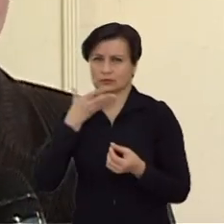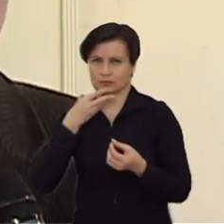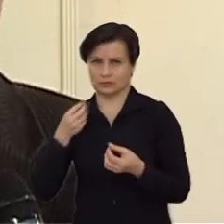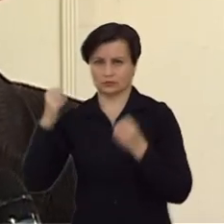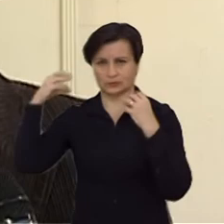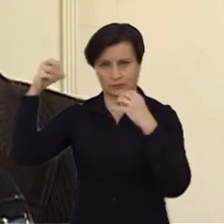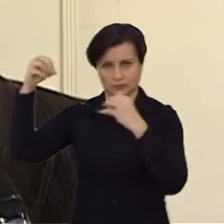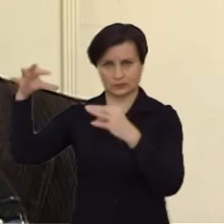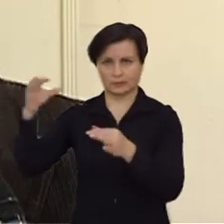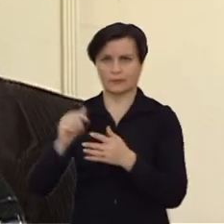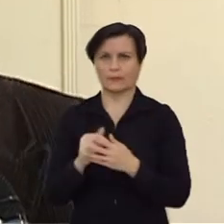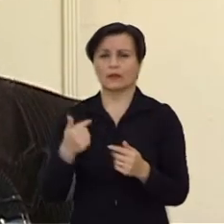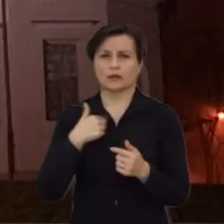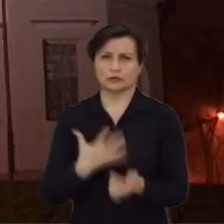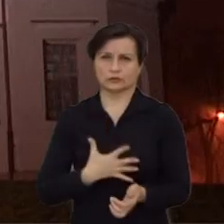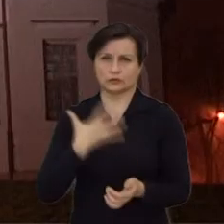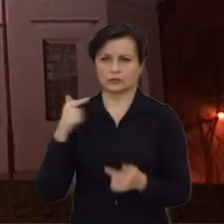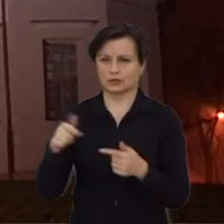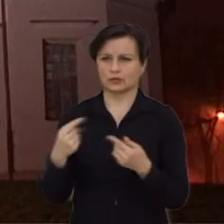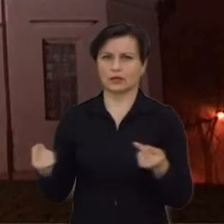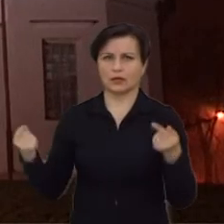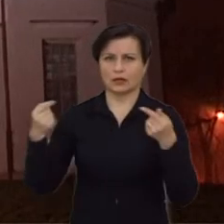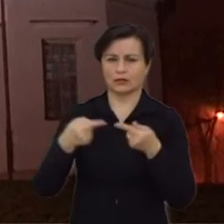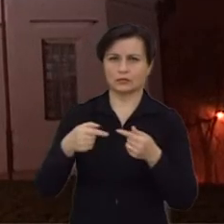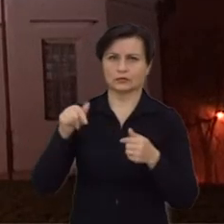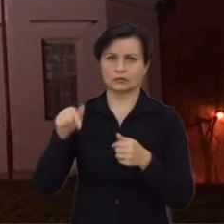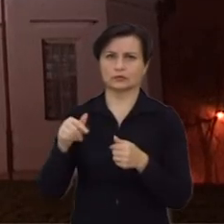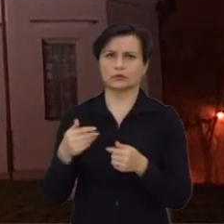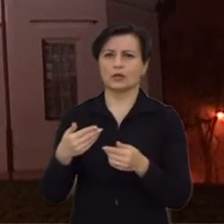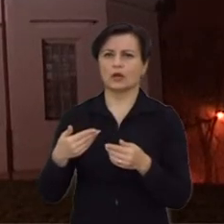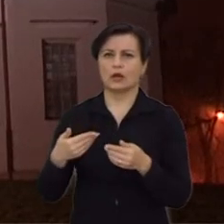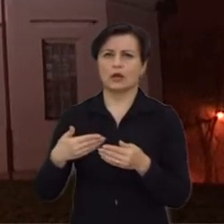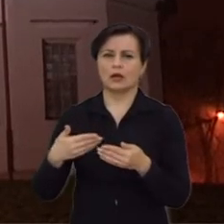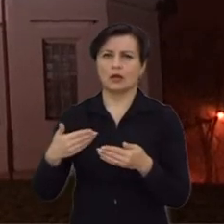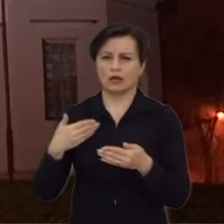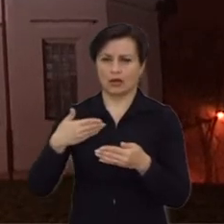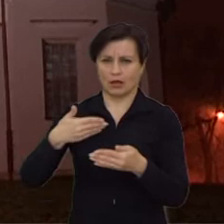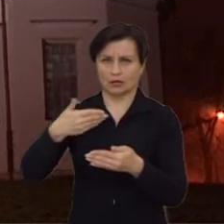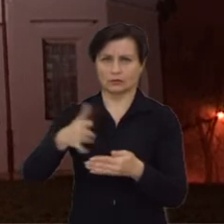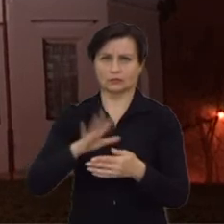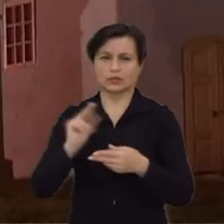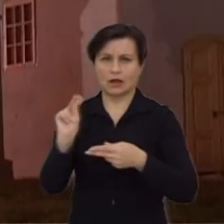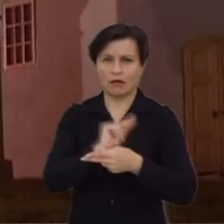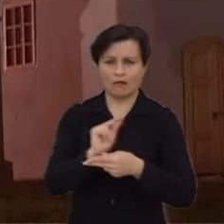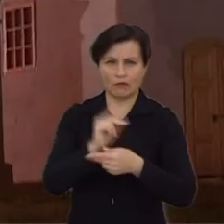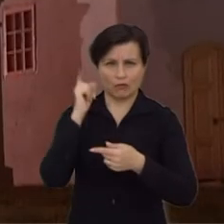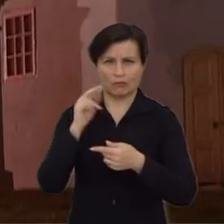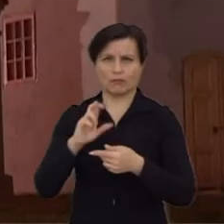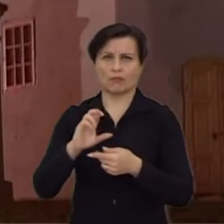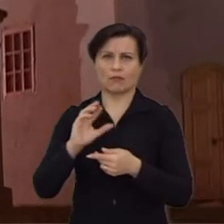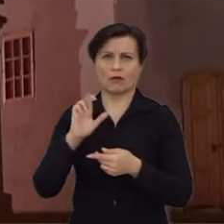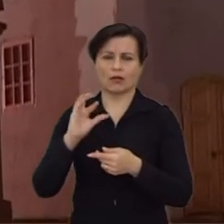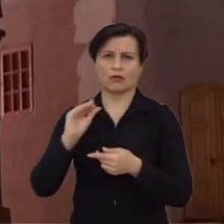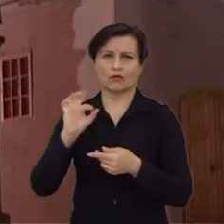turėtų sušvesti dar labiau, va, džiaugiuosi to, kad tai ir sitapos reformas, sitampas artėjančio reformacijos